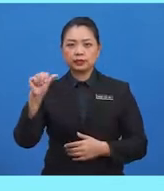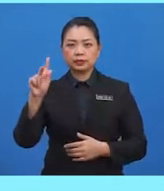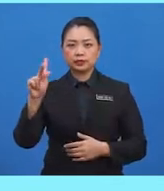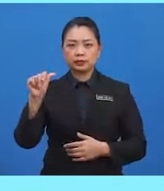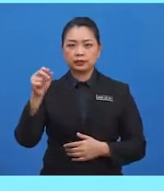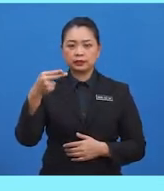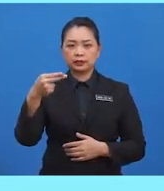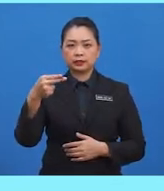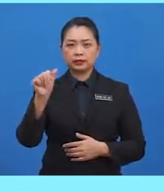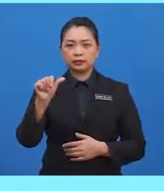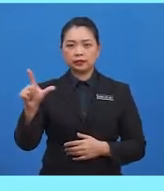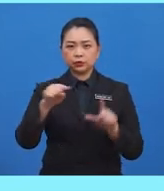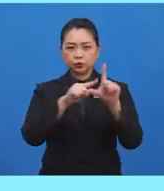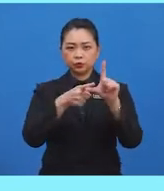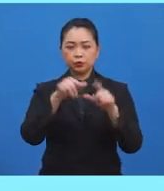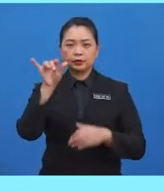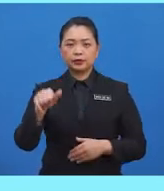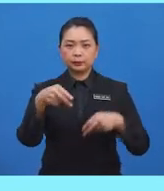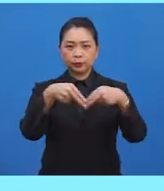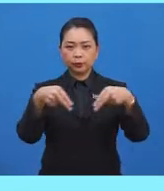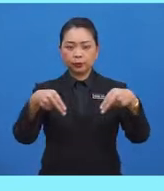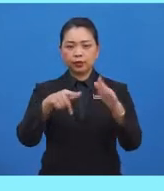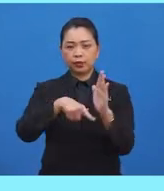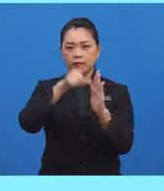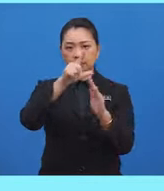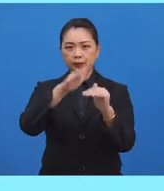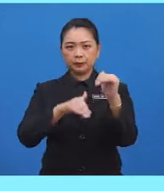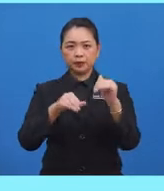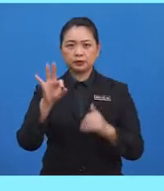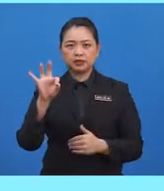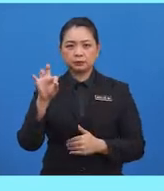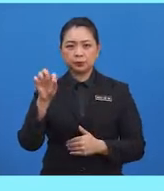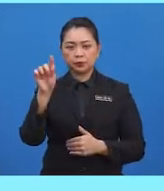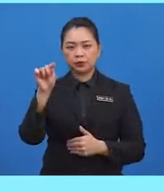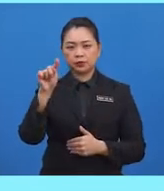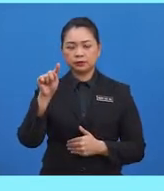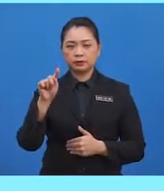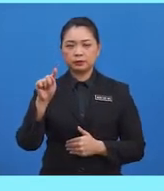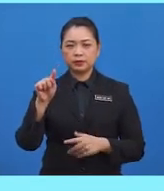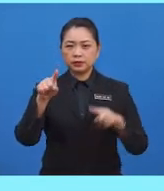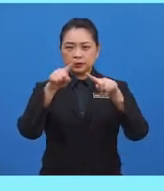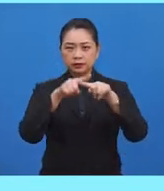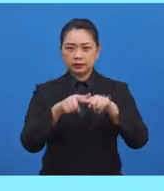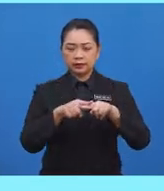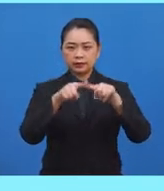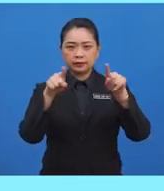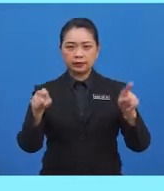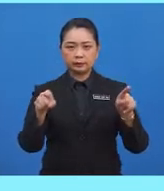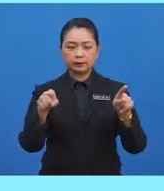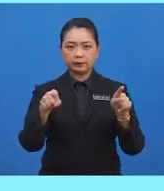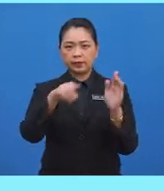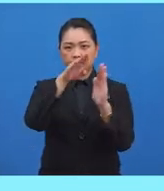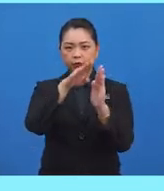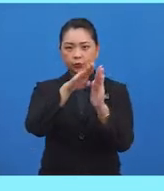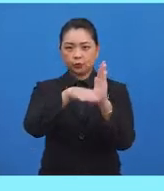cakar ialah sudut yang berukuran lebih daripada 90 darjah,